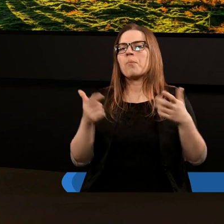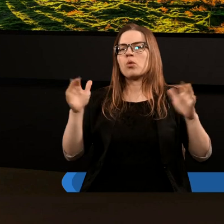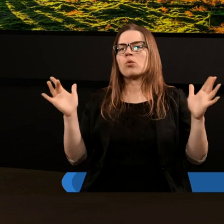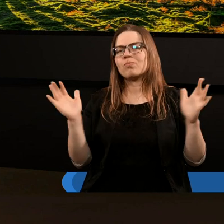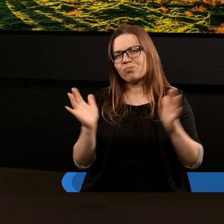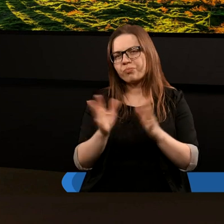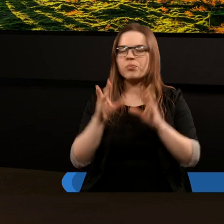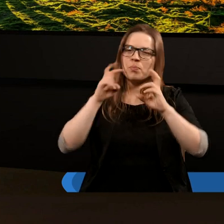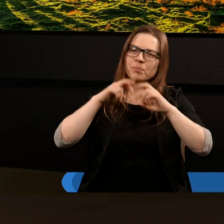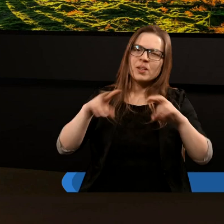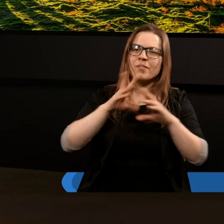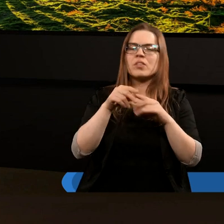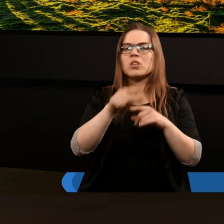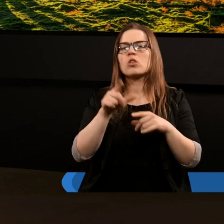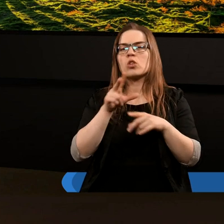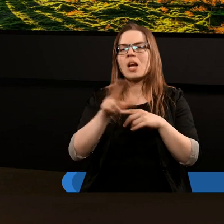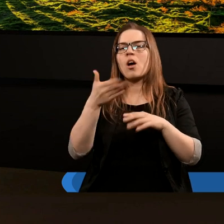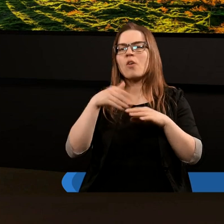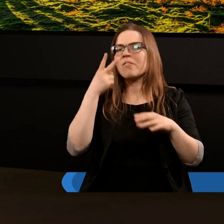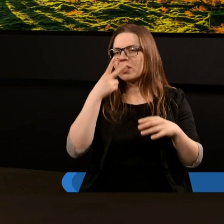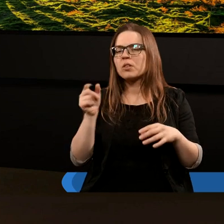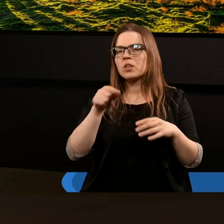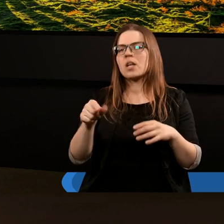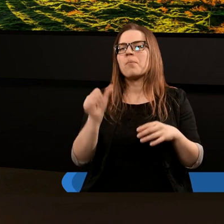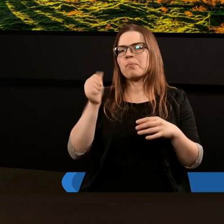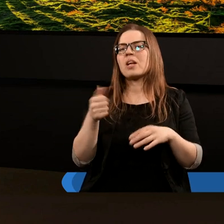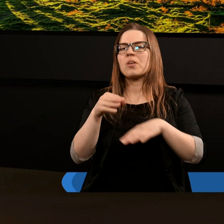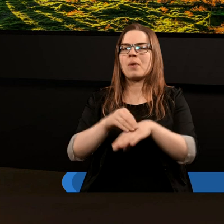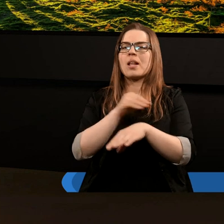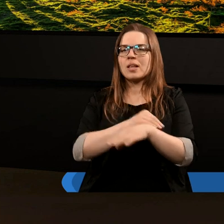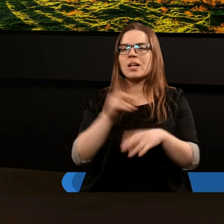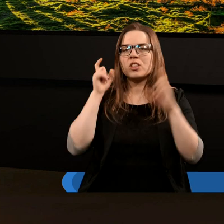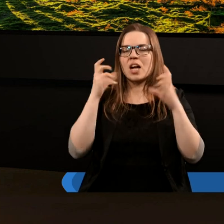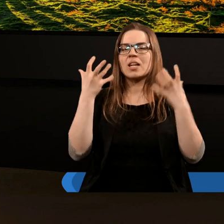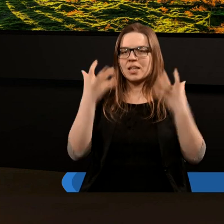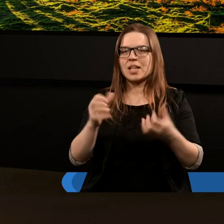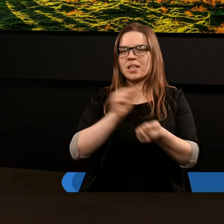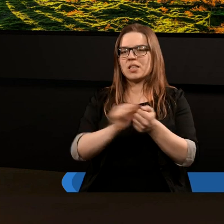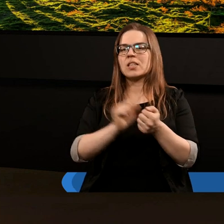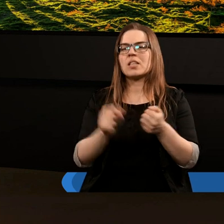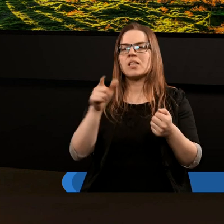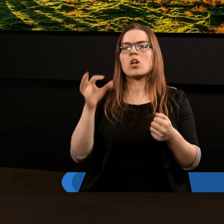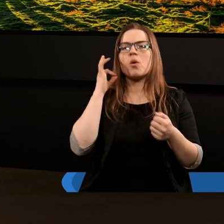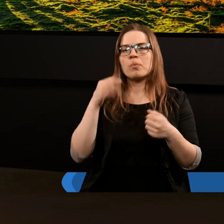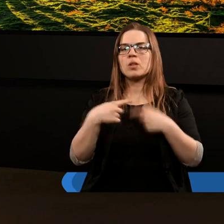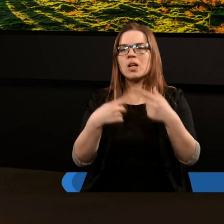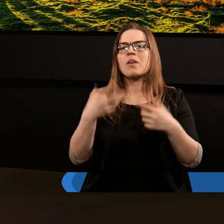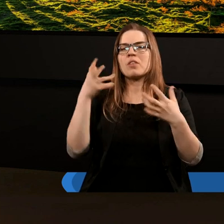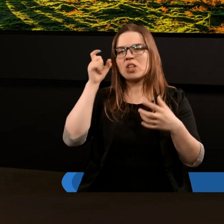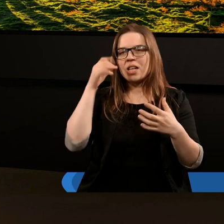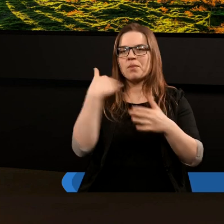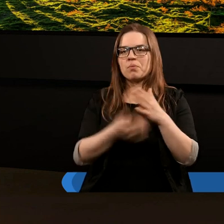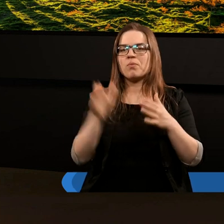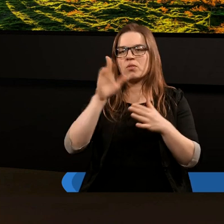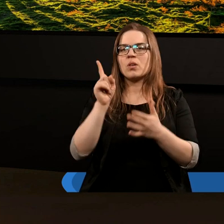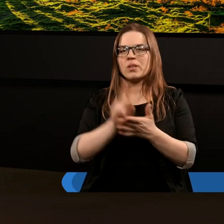taki krótki przegląd tego dwunastego rozdziału widzimy, że w pierwszym etapie, gdy szatan chce zniszczyć potomka niewiasty, szatan